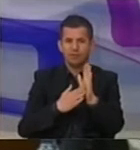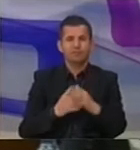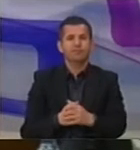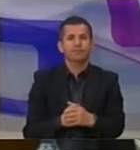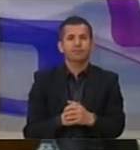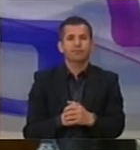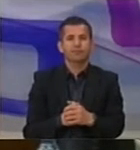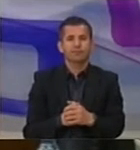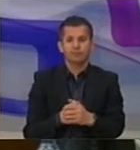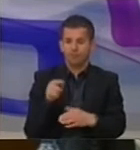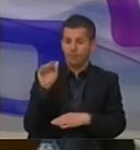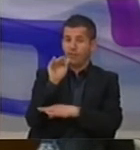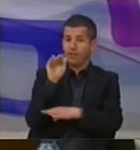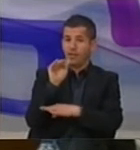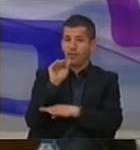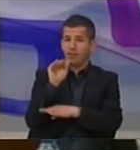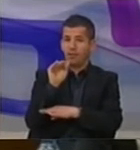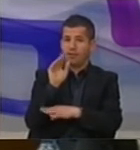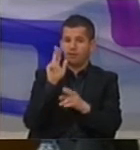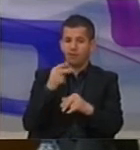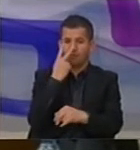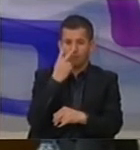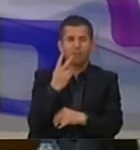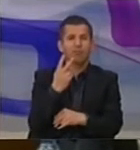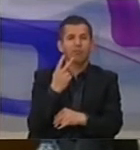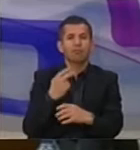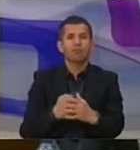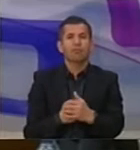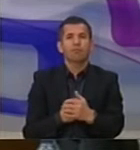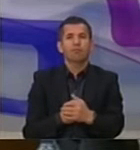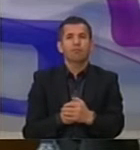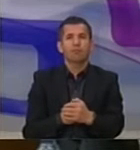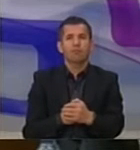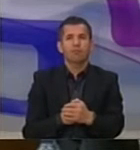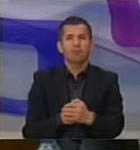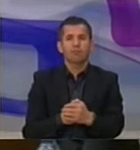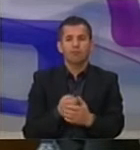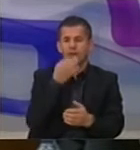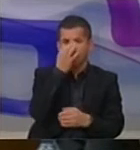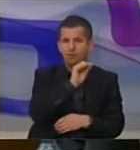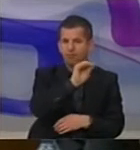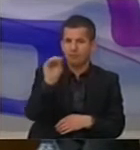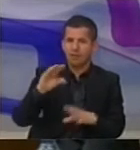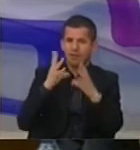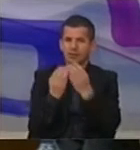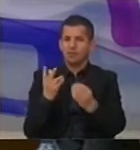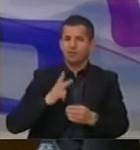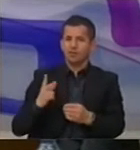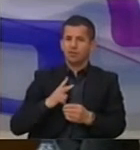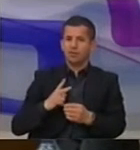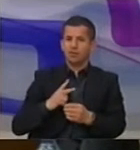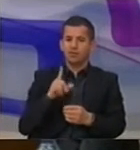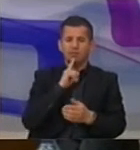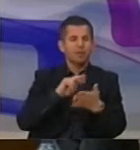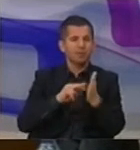me cilin raportim dhë të anëzirë vendin, pra për një ofton qytetarë të këti vendi, që dhë të anëzirë vendin nga